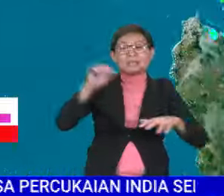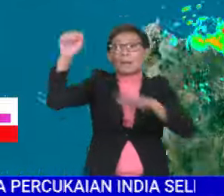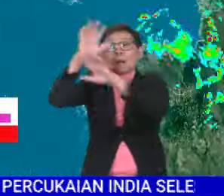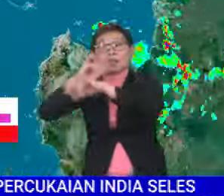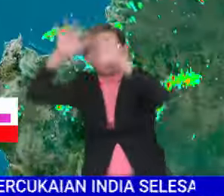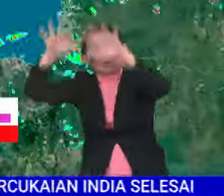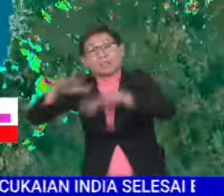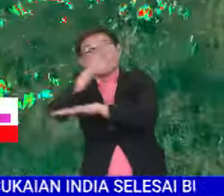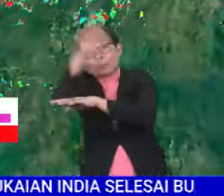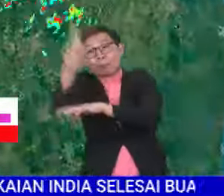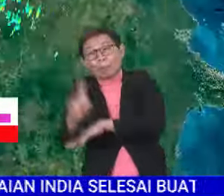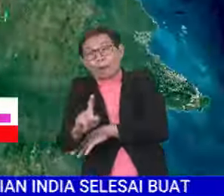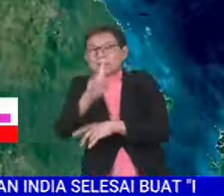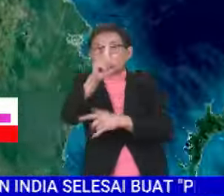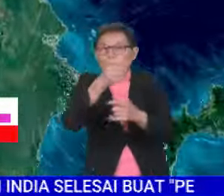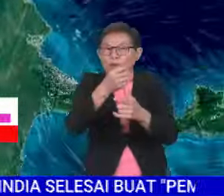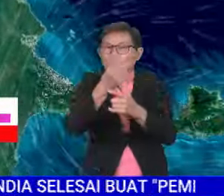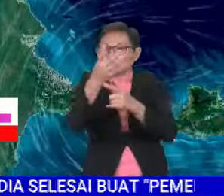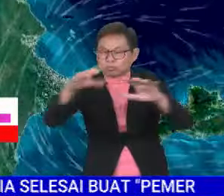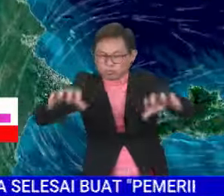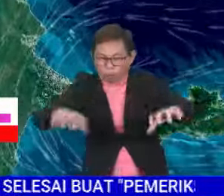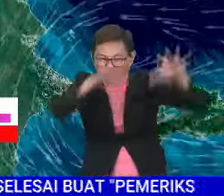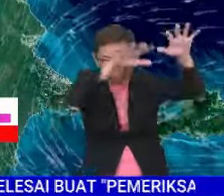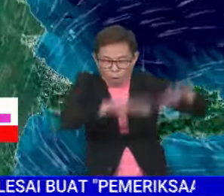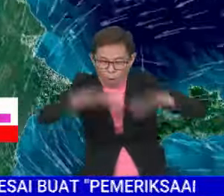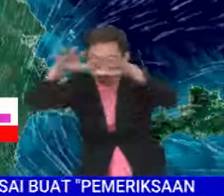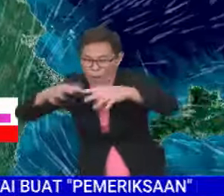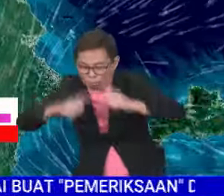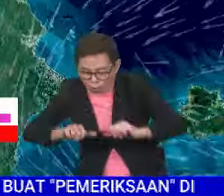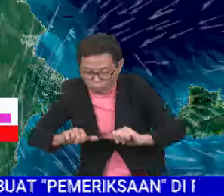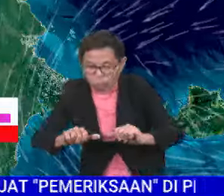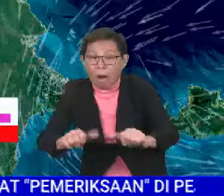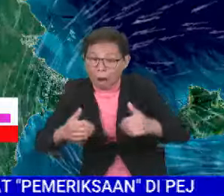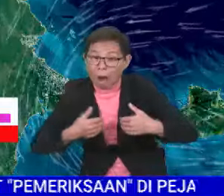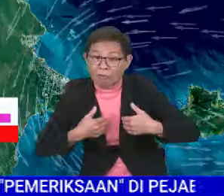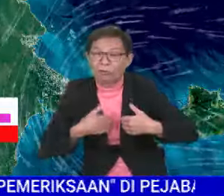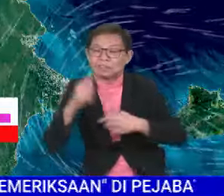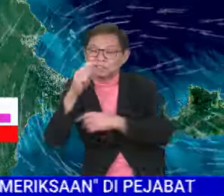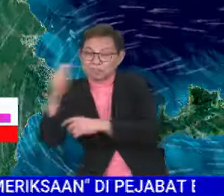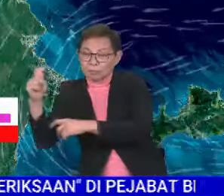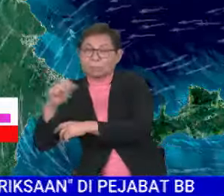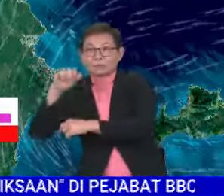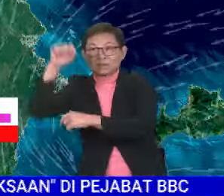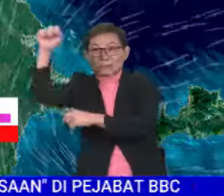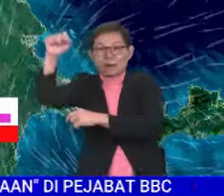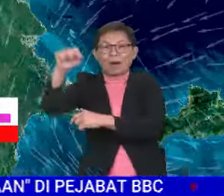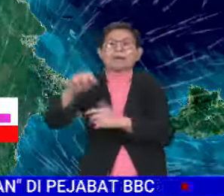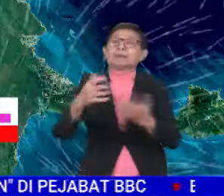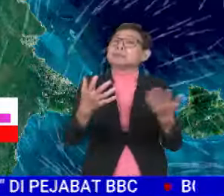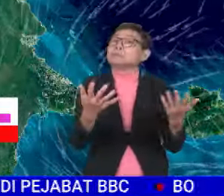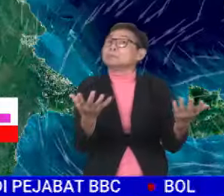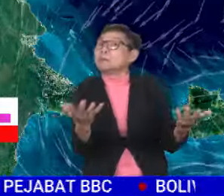hujan berserta ribut petir di satu tempat kini masih lagi berlaku melibatkan di bahagian timur di negeri Sabah iaitu di